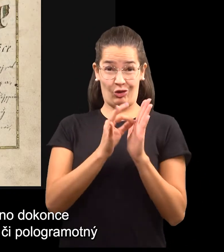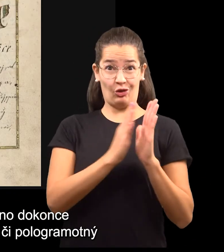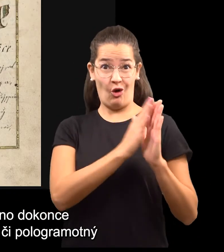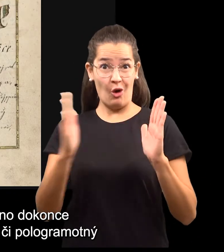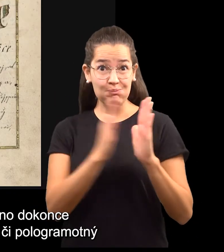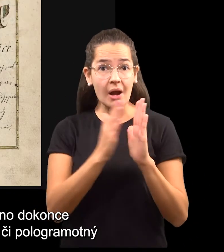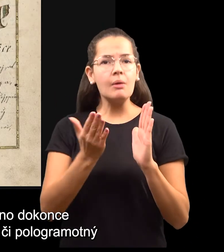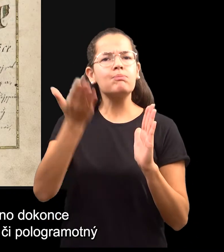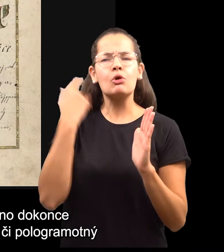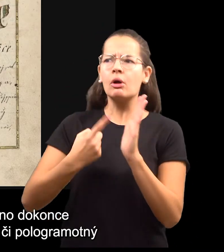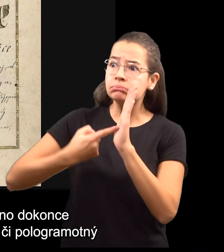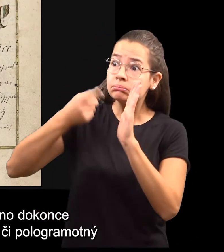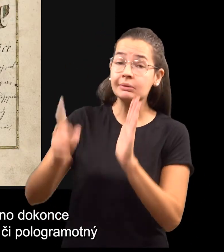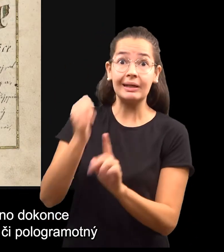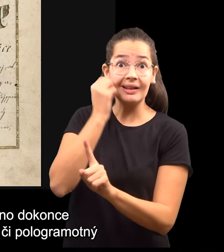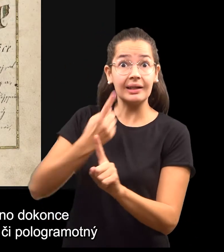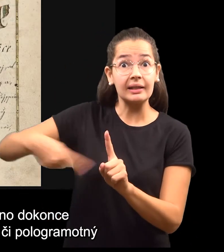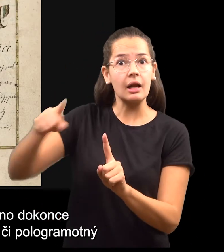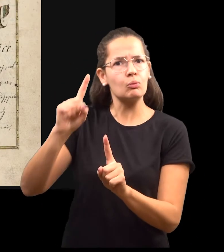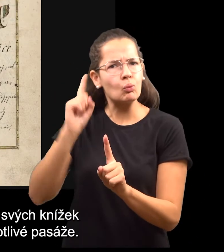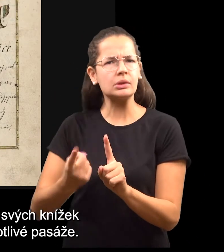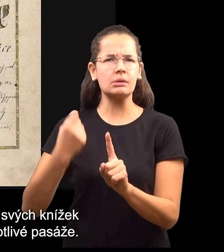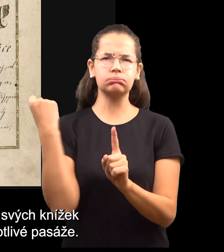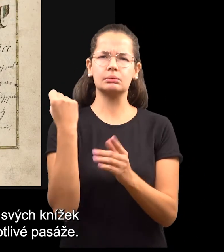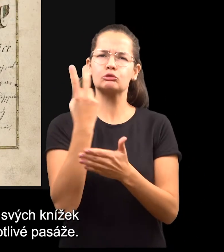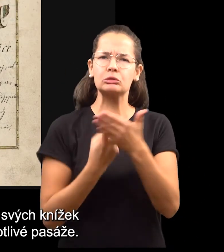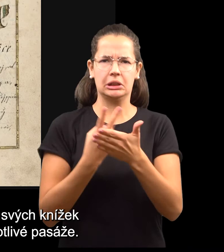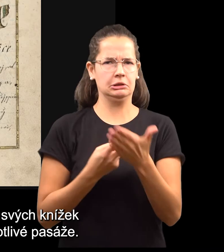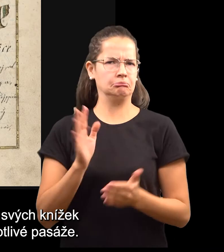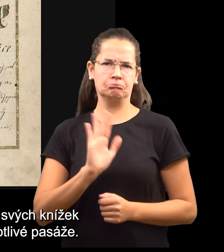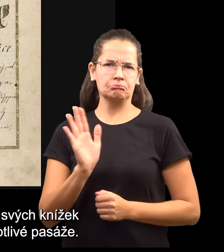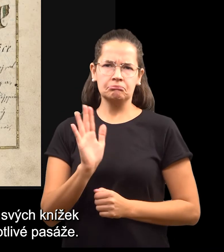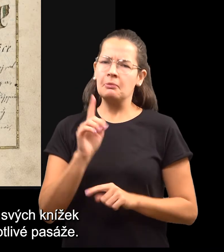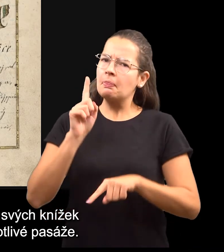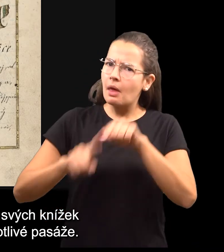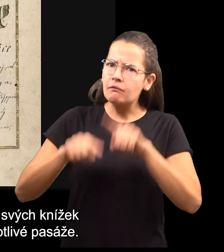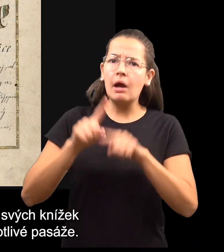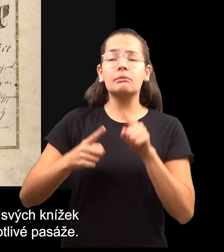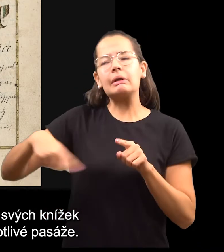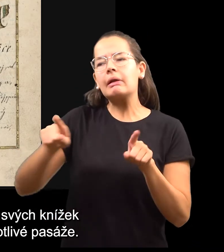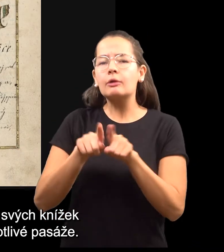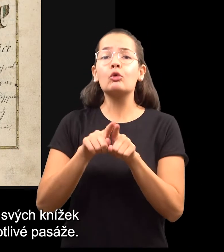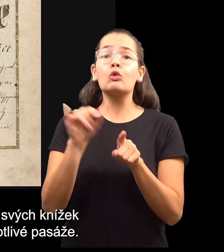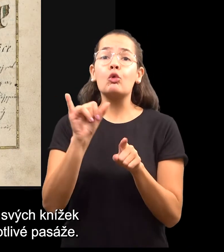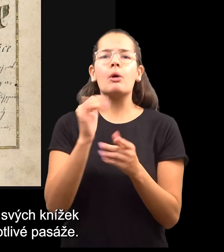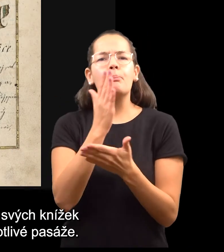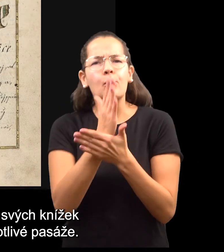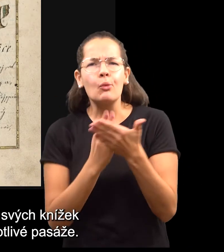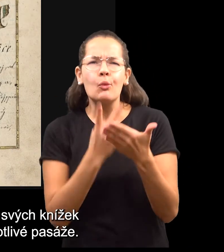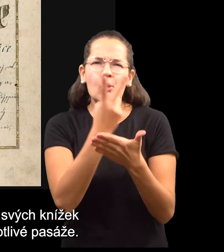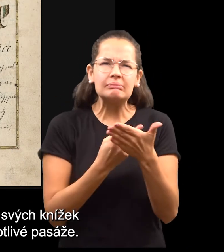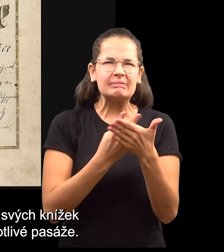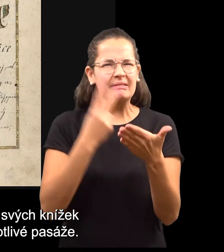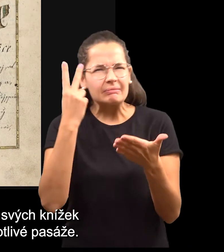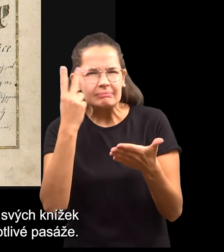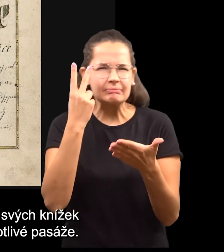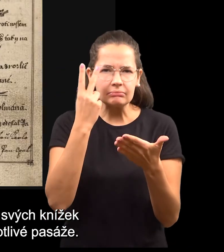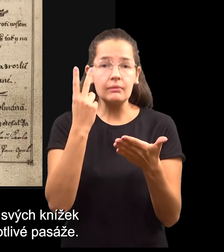číst. Negramotní či pologramotní majitelé důvěrně znali obsah svých knížek a v textu